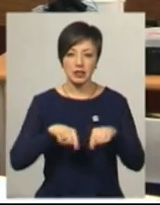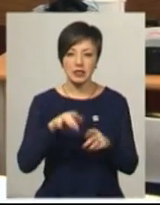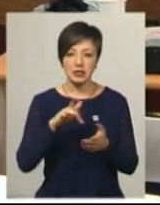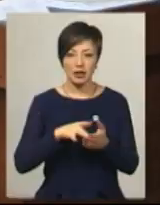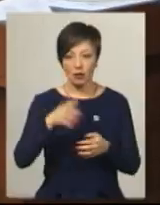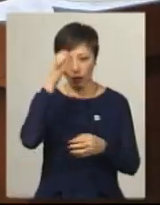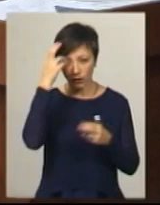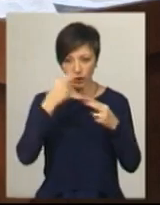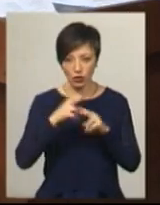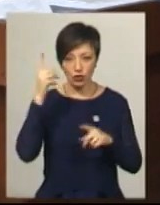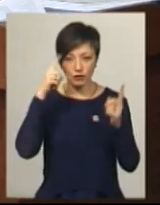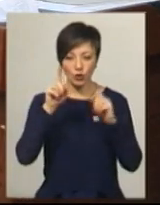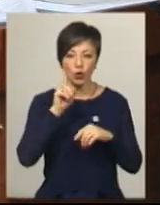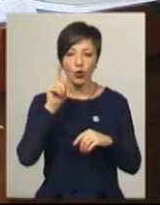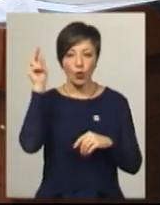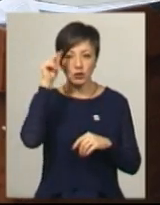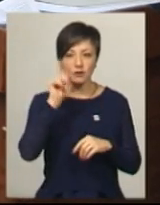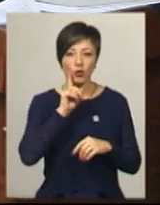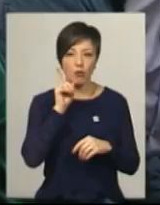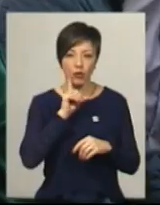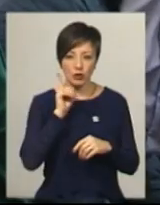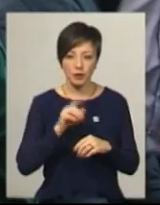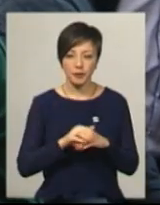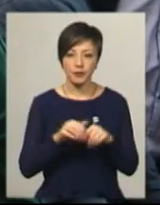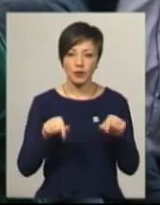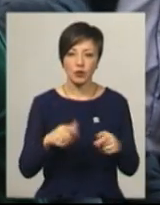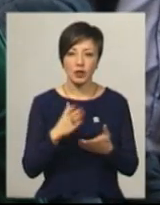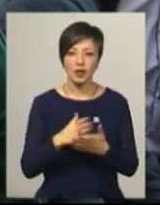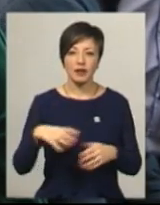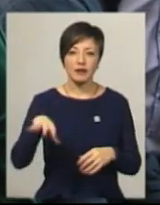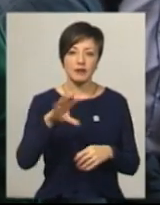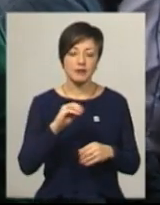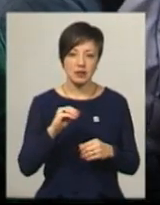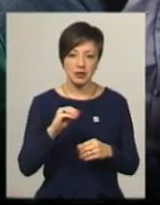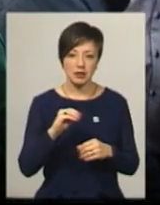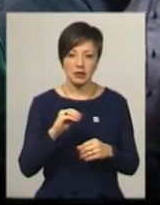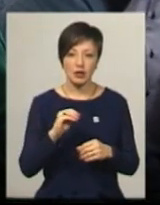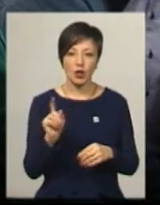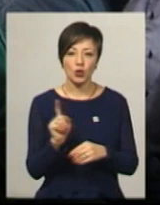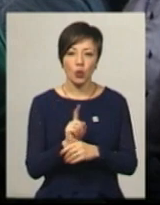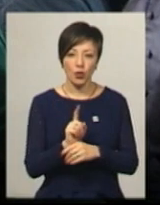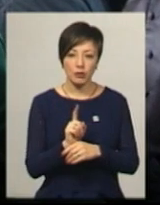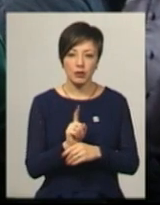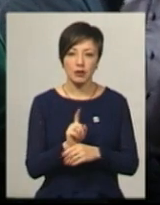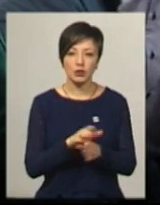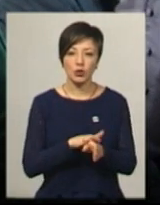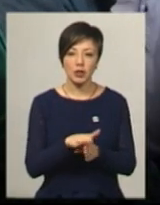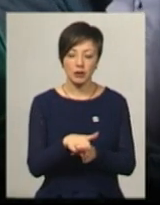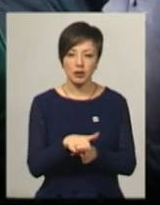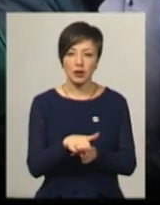науково-технічної творчості учнівської молоді Оксана Шатайло. Тут є всі норми дотримання,